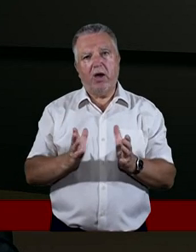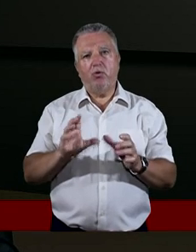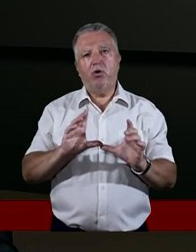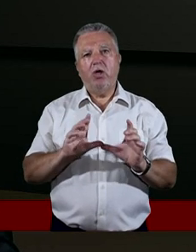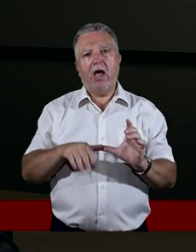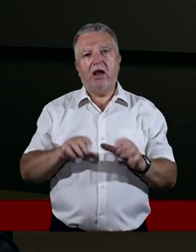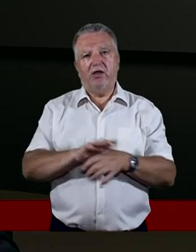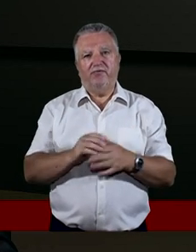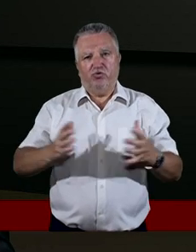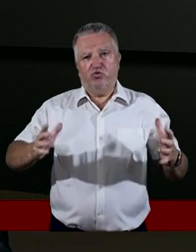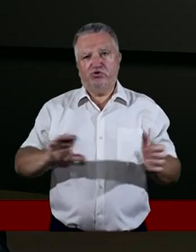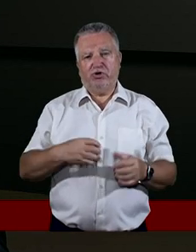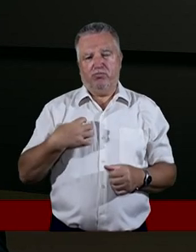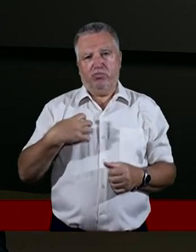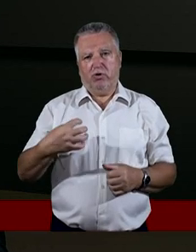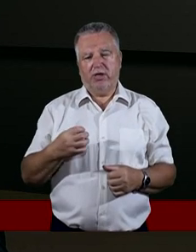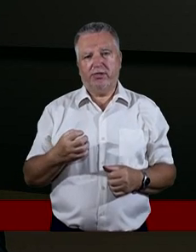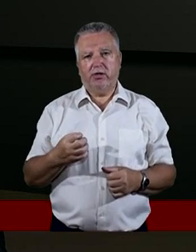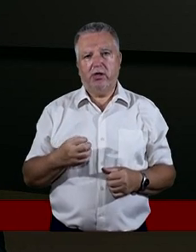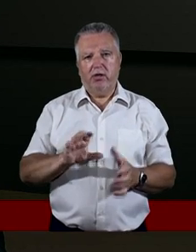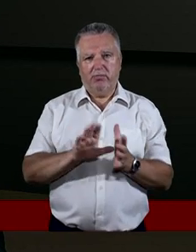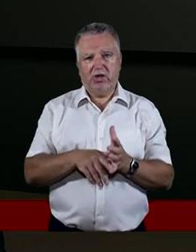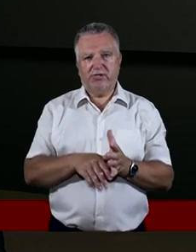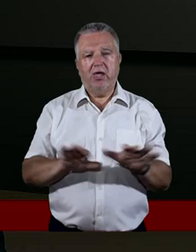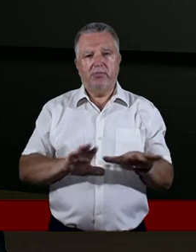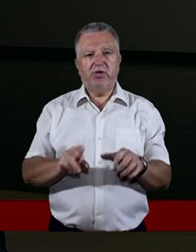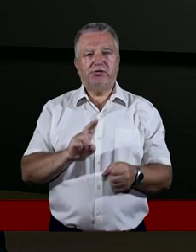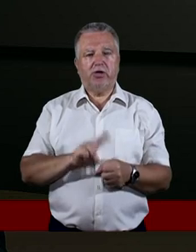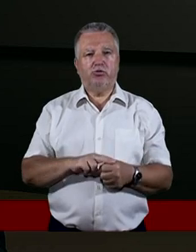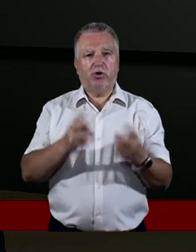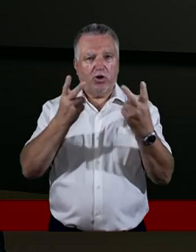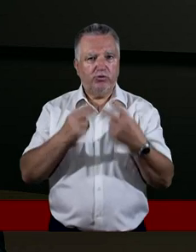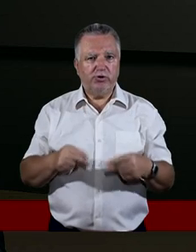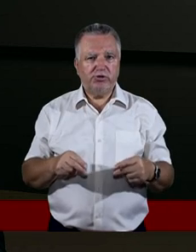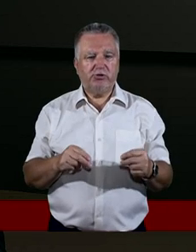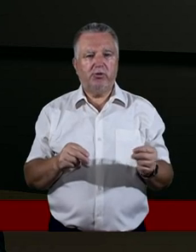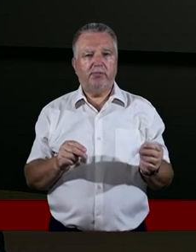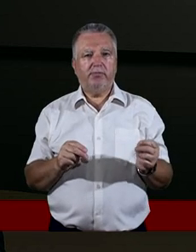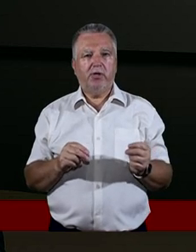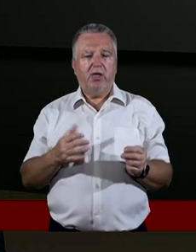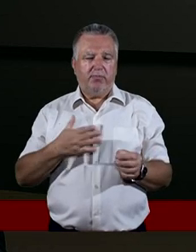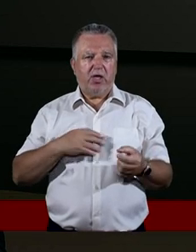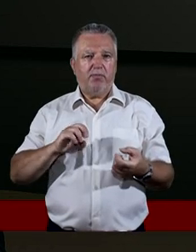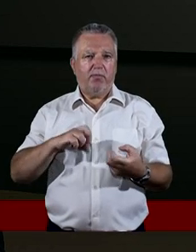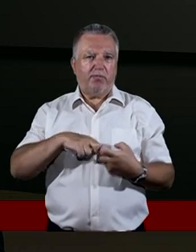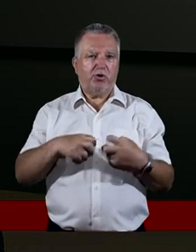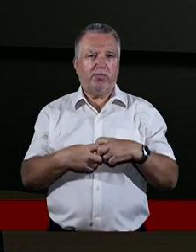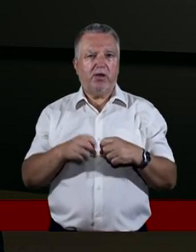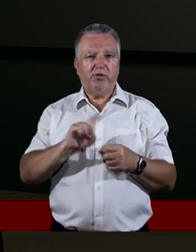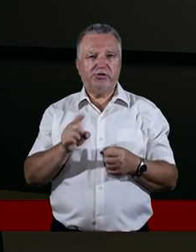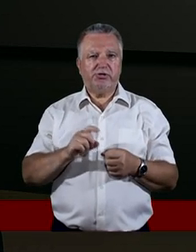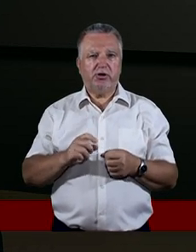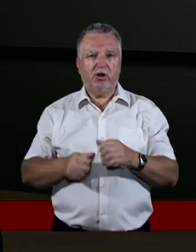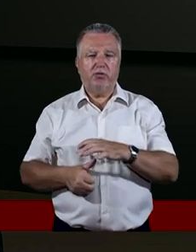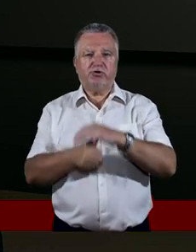miastach. W miejscach, które odwiedziłem, niezbyt dobrze radziłem sobie z przywódcami tamtejszych religii. Niektórzy z nich